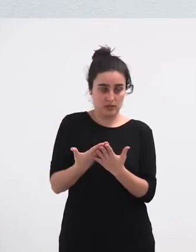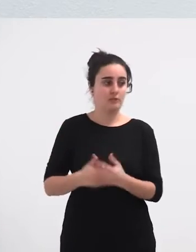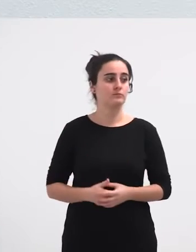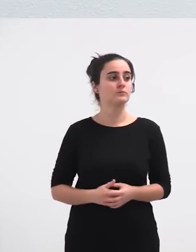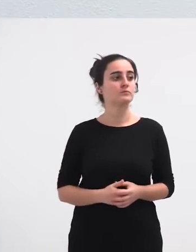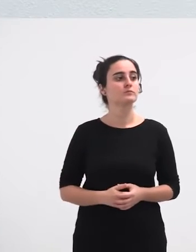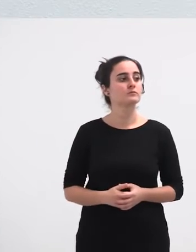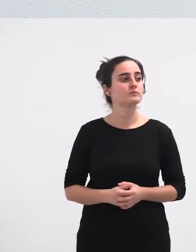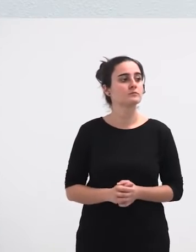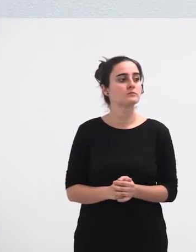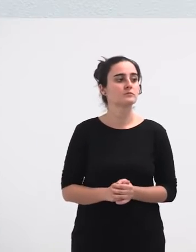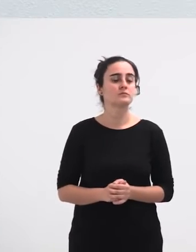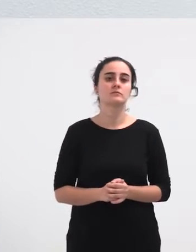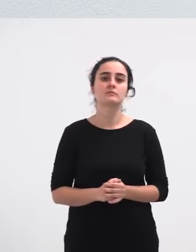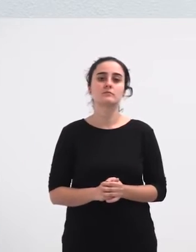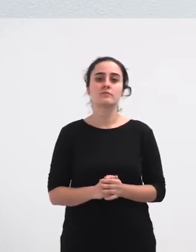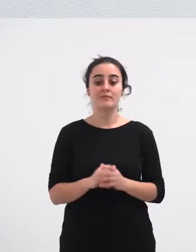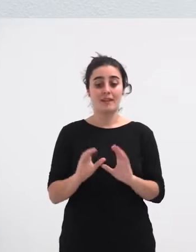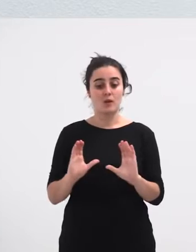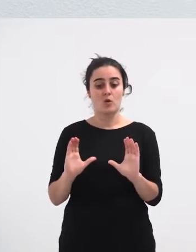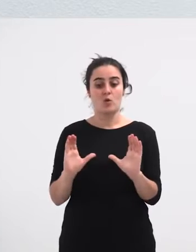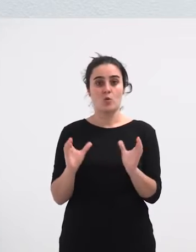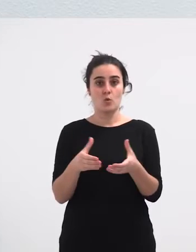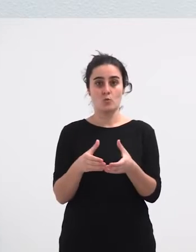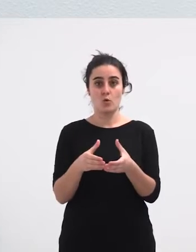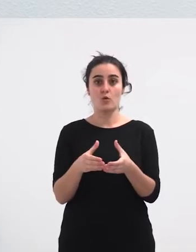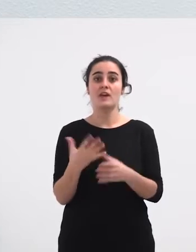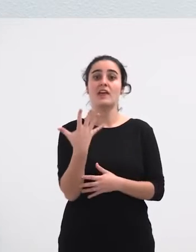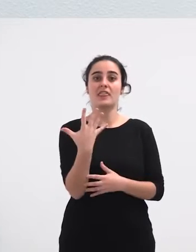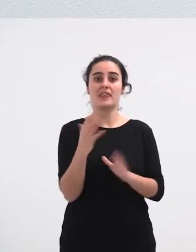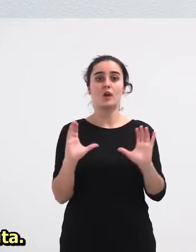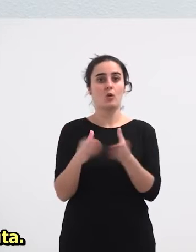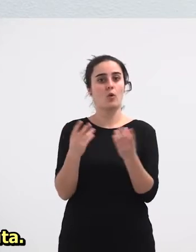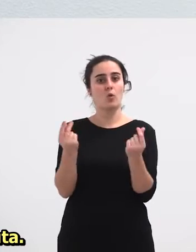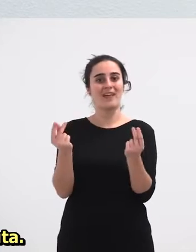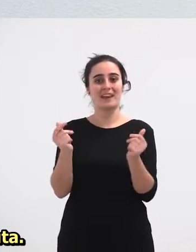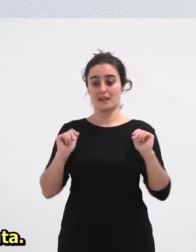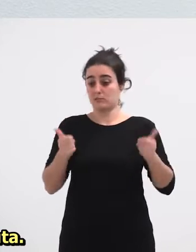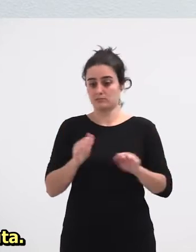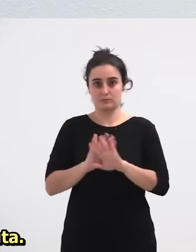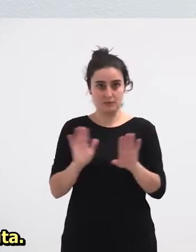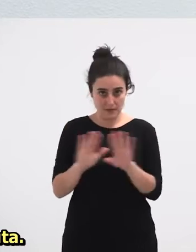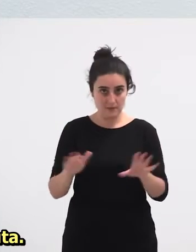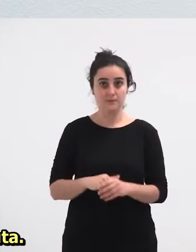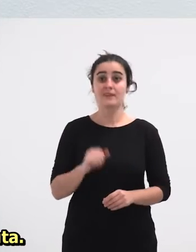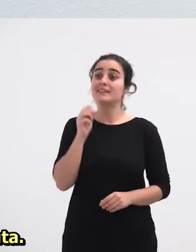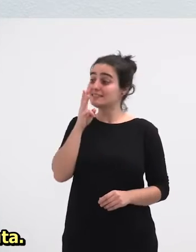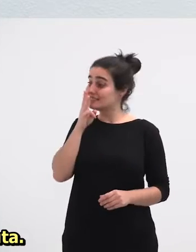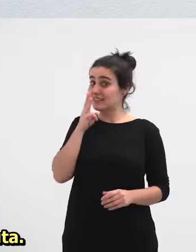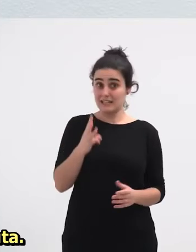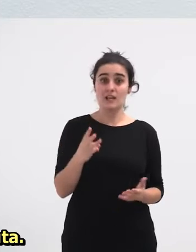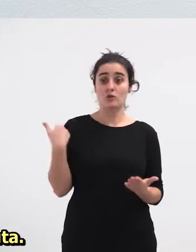Talde hau, bos kuadrillekin nazizen bakarri eta iru urte pasa